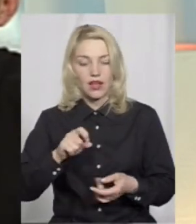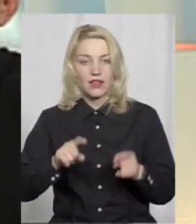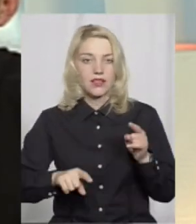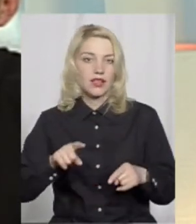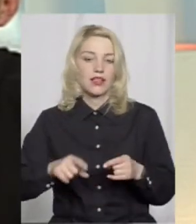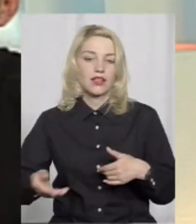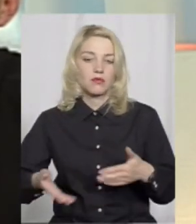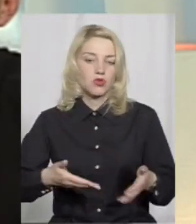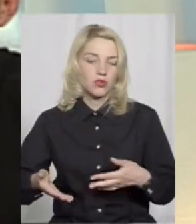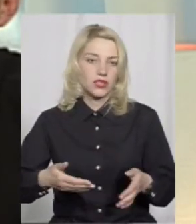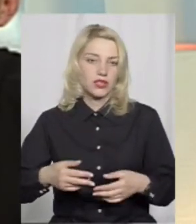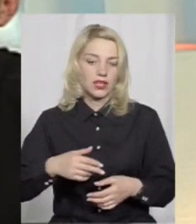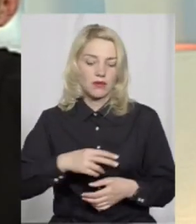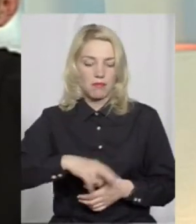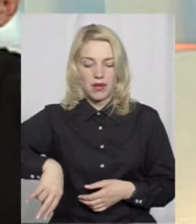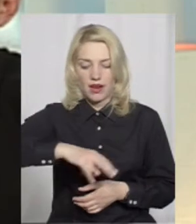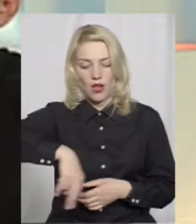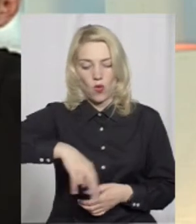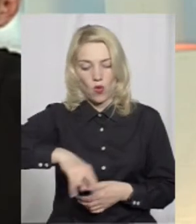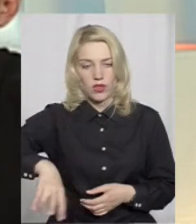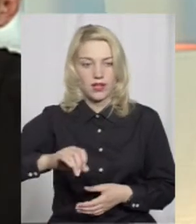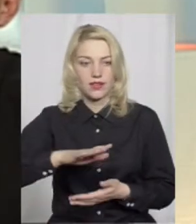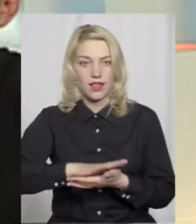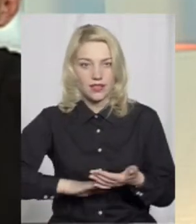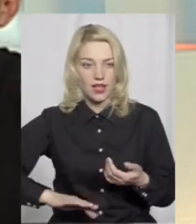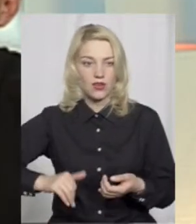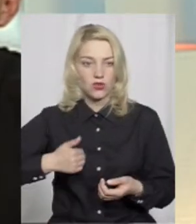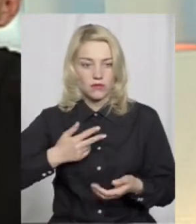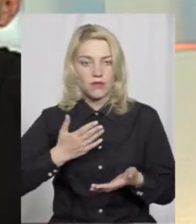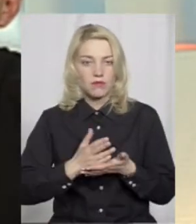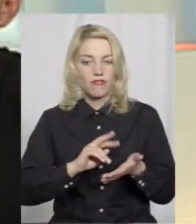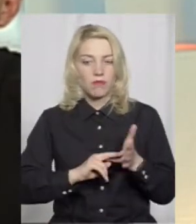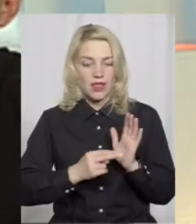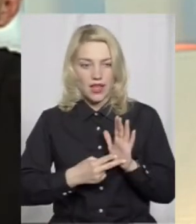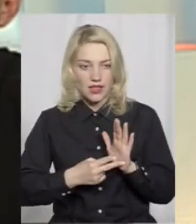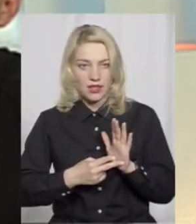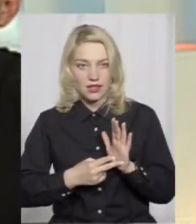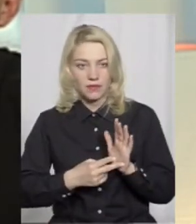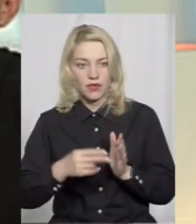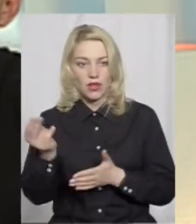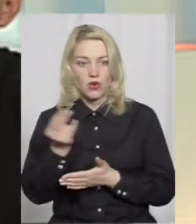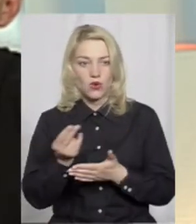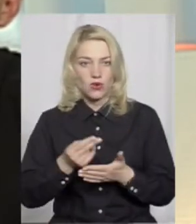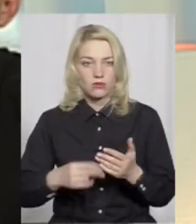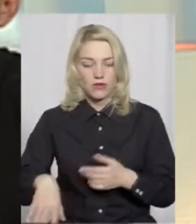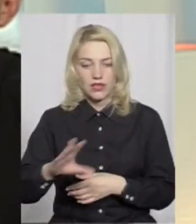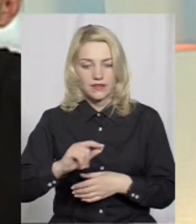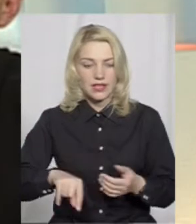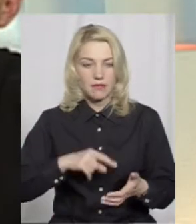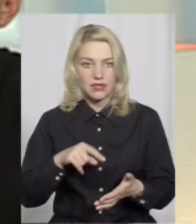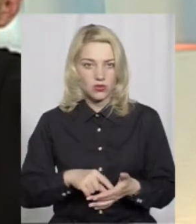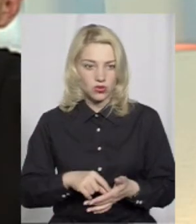деяких з пішохідних переходів, і надалі ми маємо в планах розмалювати все місто,